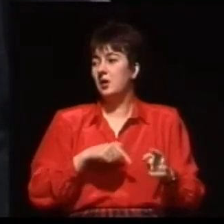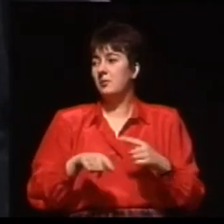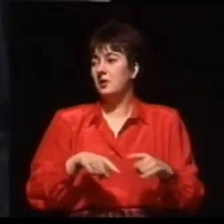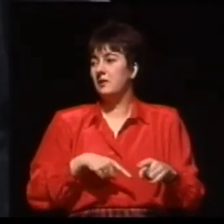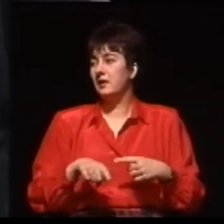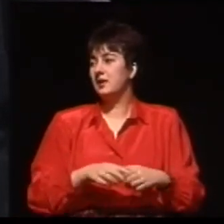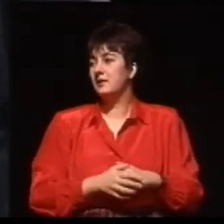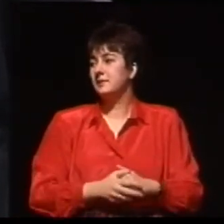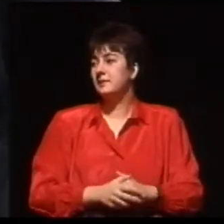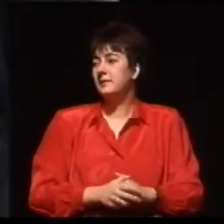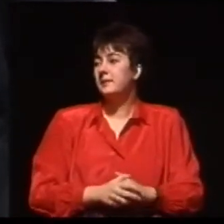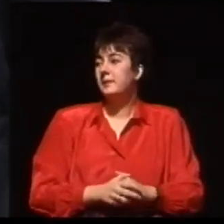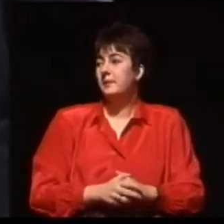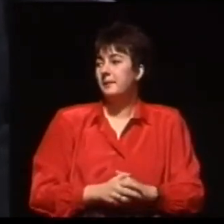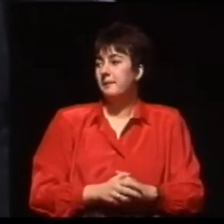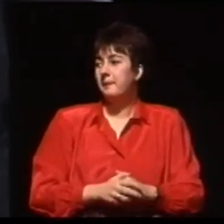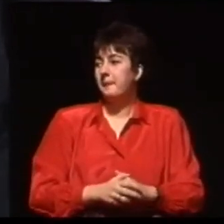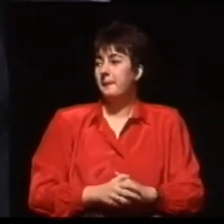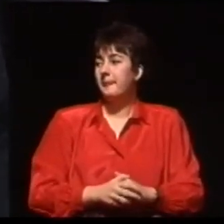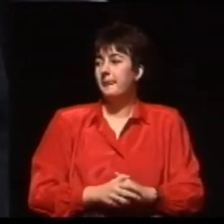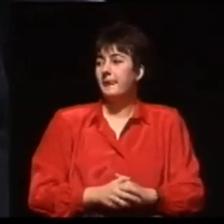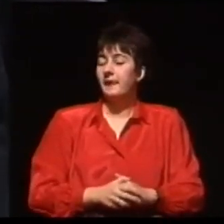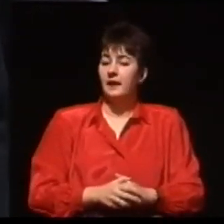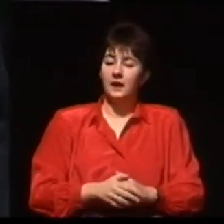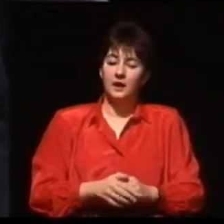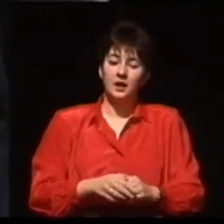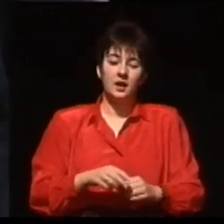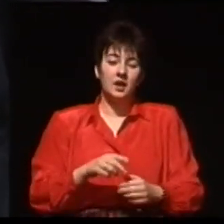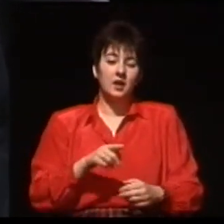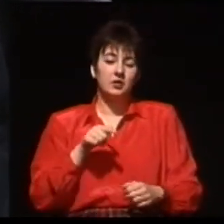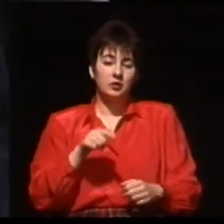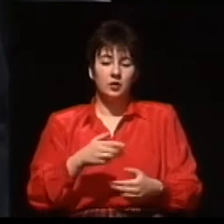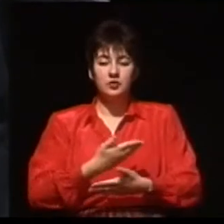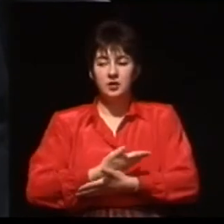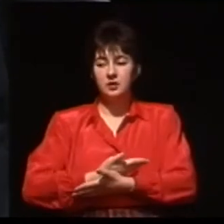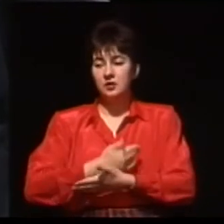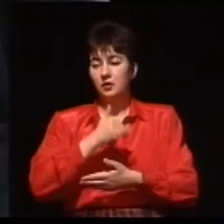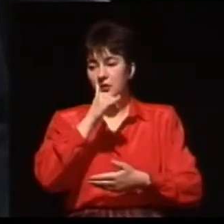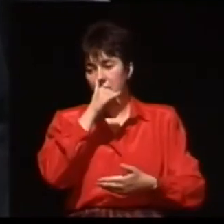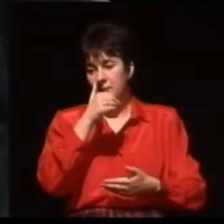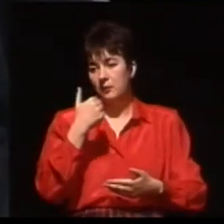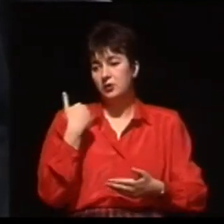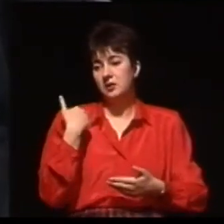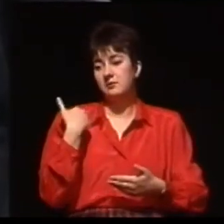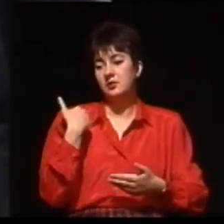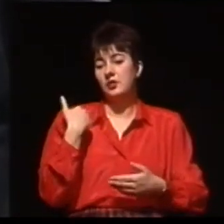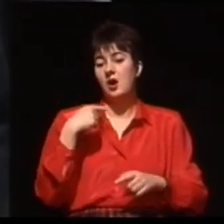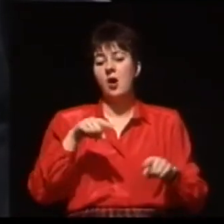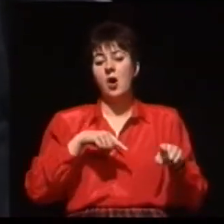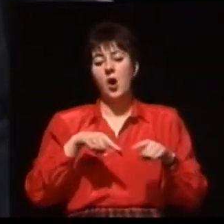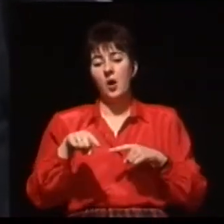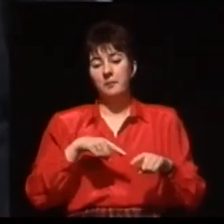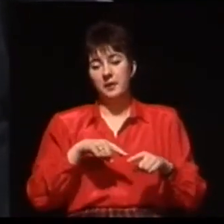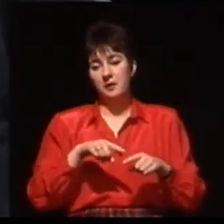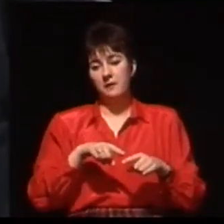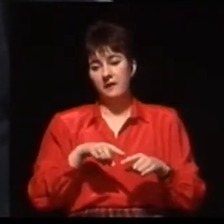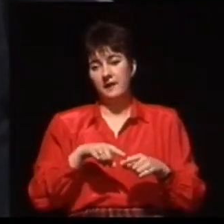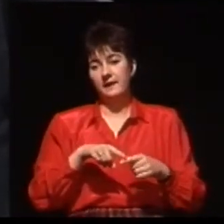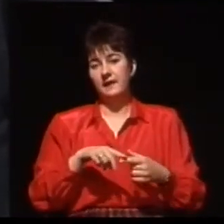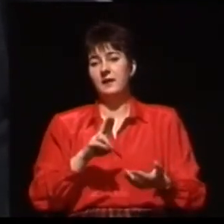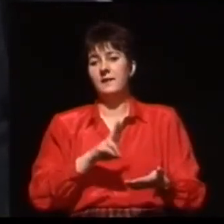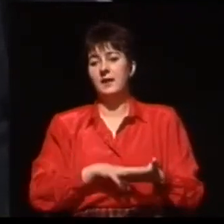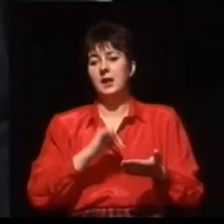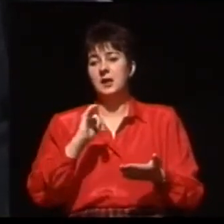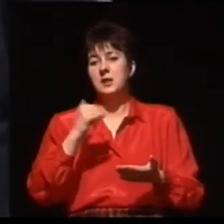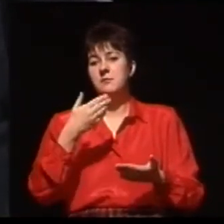ślimakowego, to odpowiem, że nie. Po prostu jest to inny rodzaj słyszenia i przy sprawnym jednym uchu nigdy dziecko